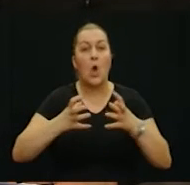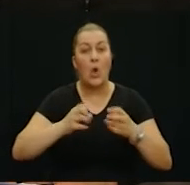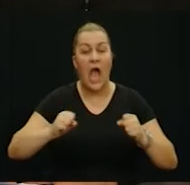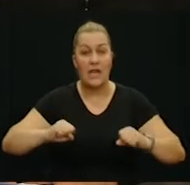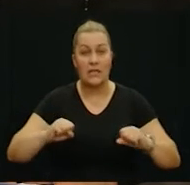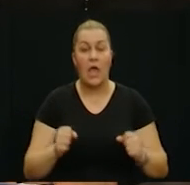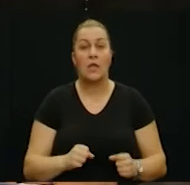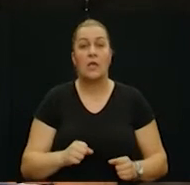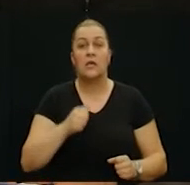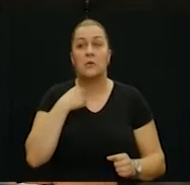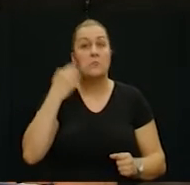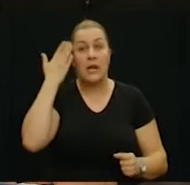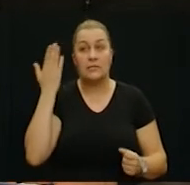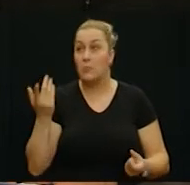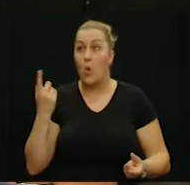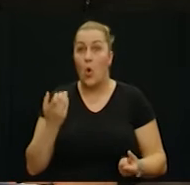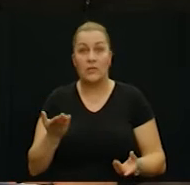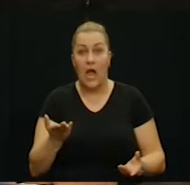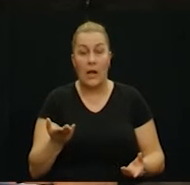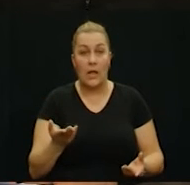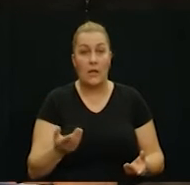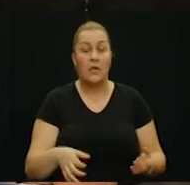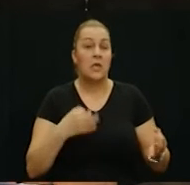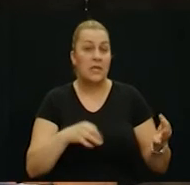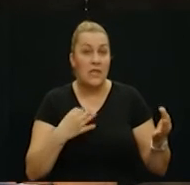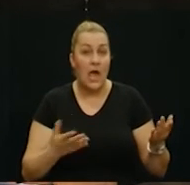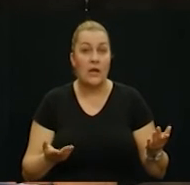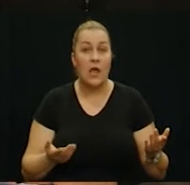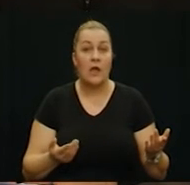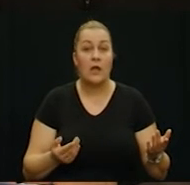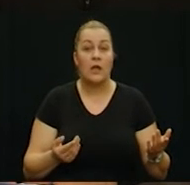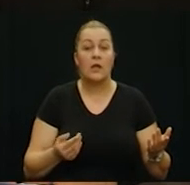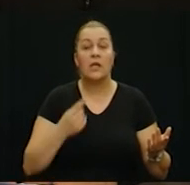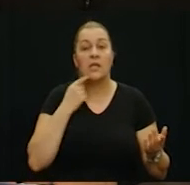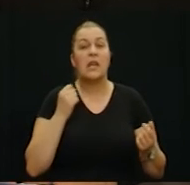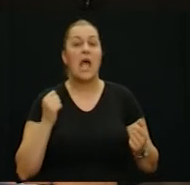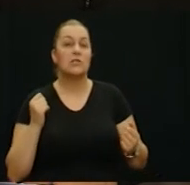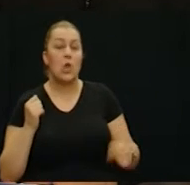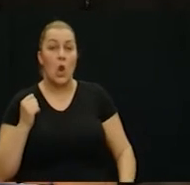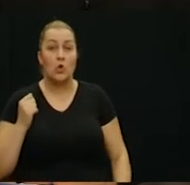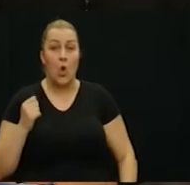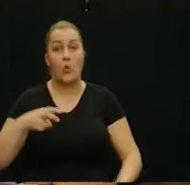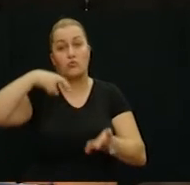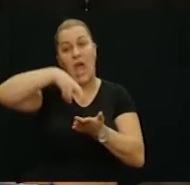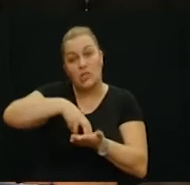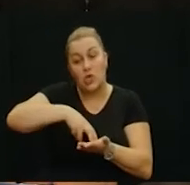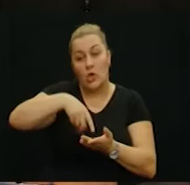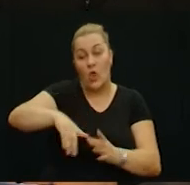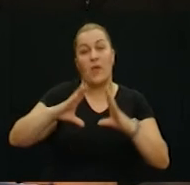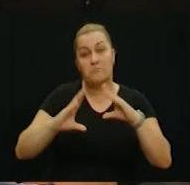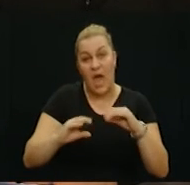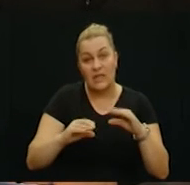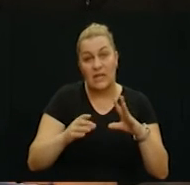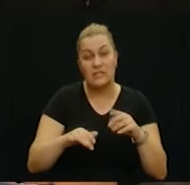kokardom i ne znamo dakle gitara i naslonio nogu na te